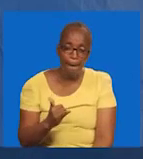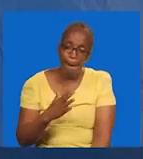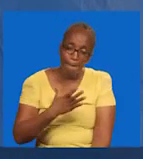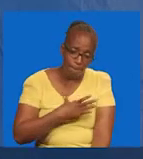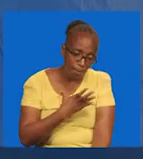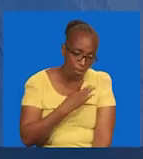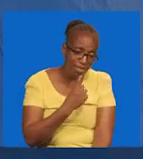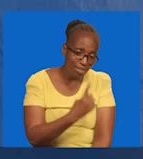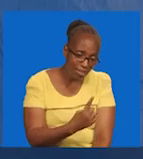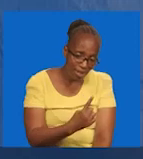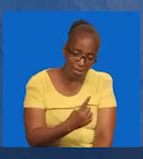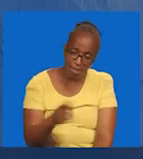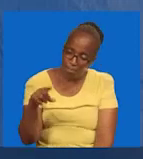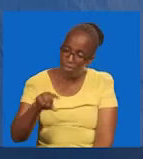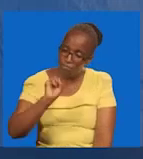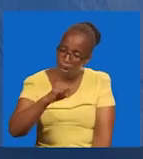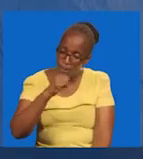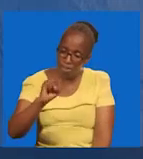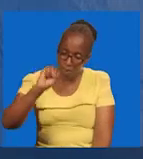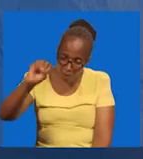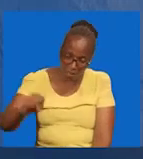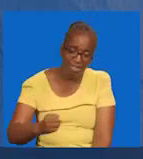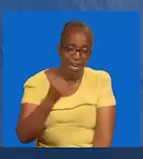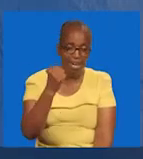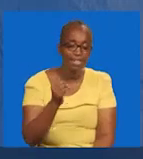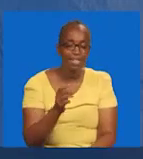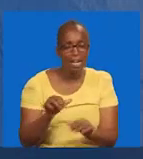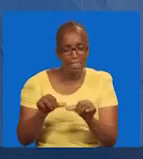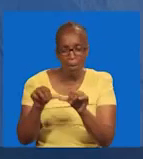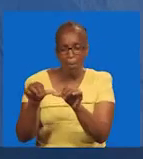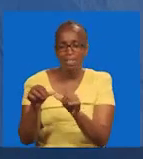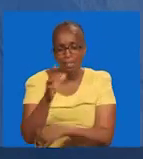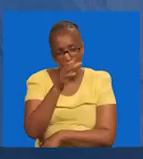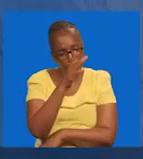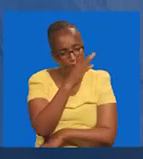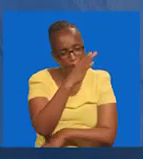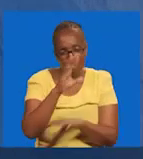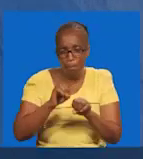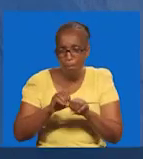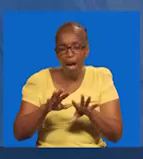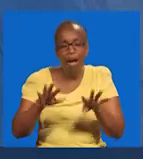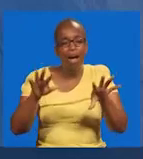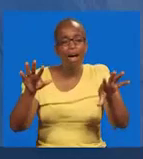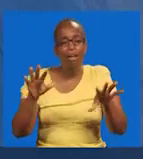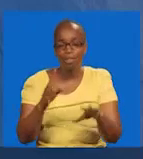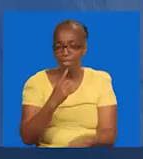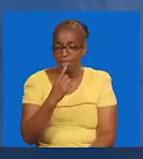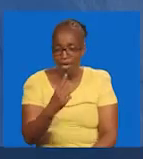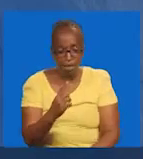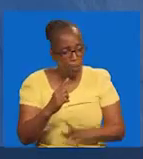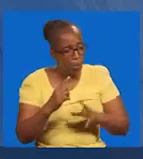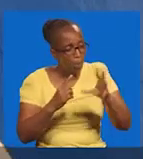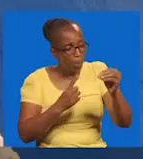Walisemo ya kwamba. Hata fufuka. Wakahendelia na wongo waho ya kwamba.